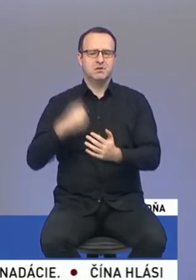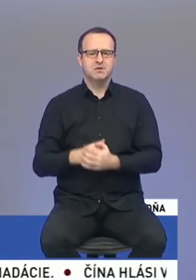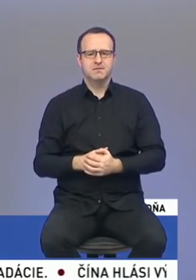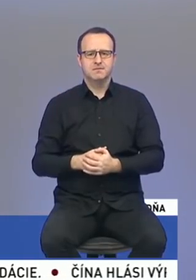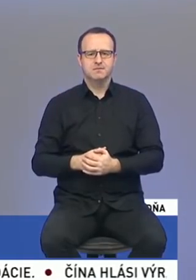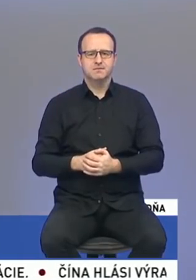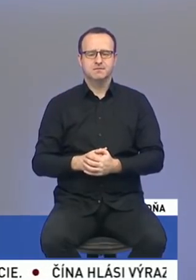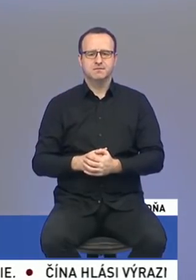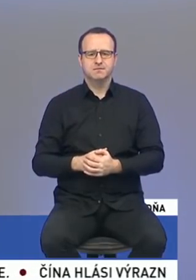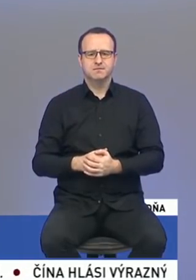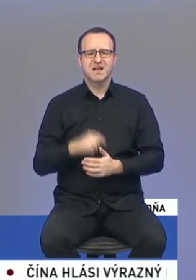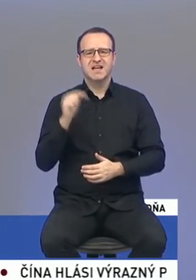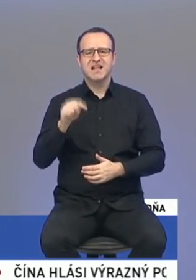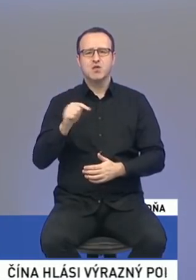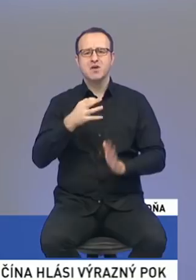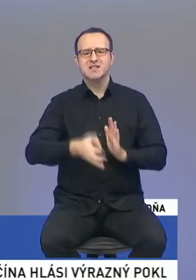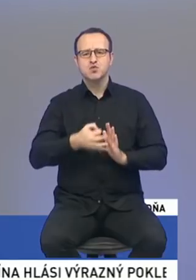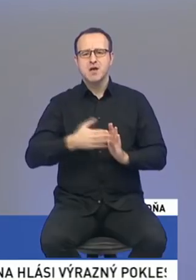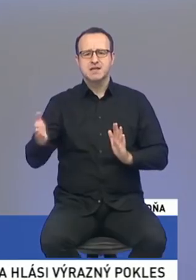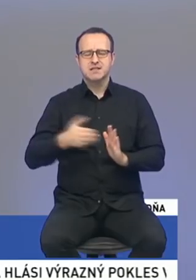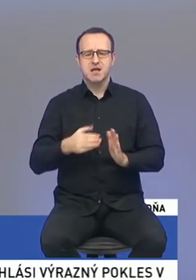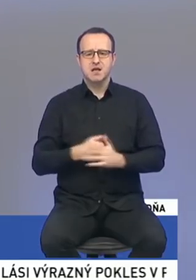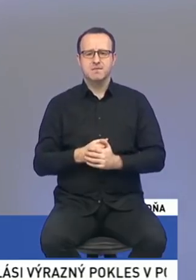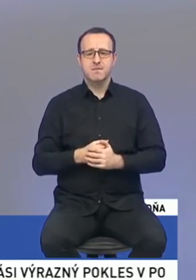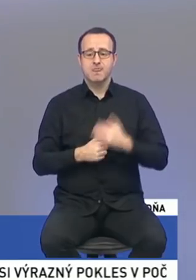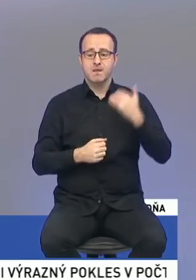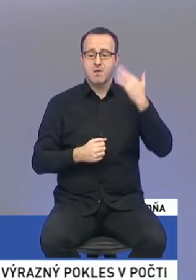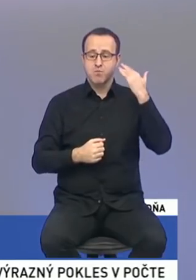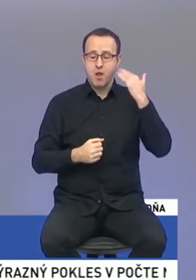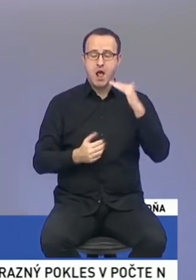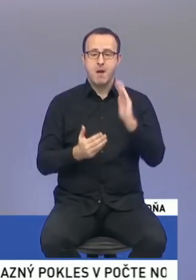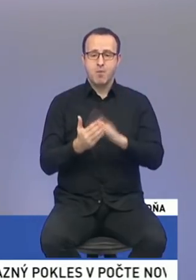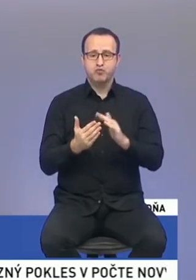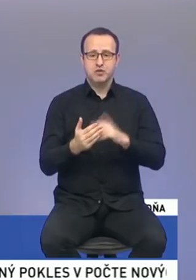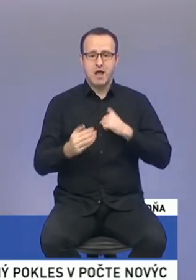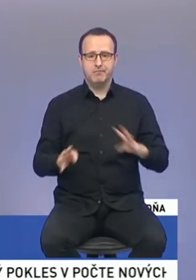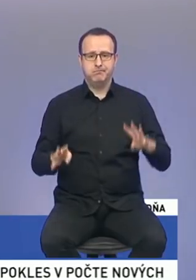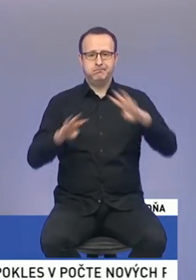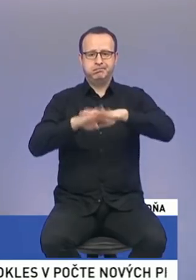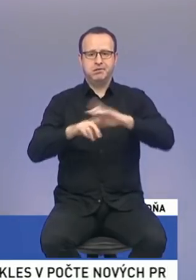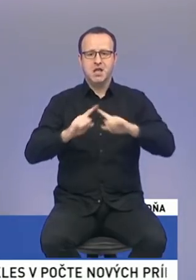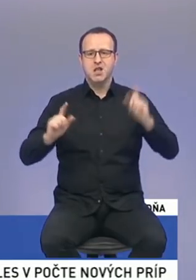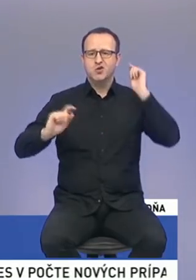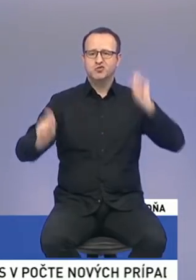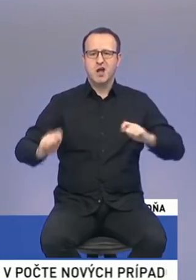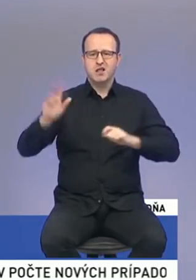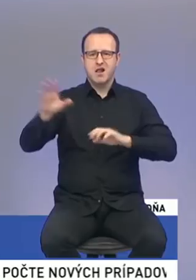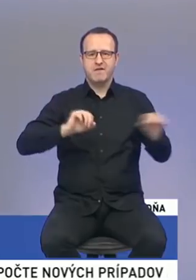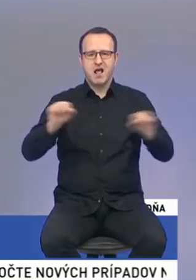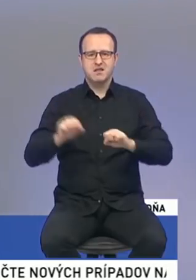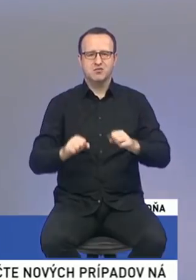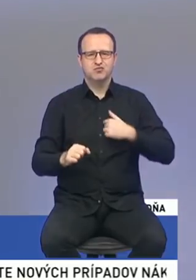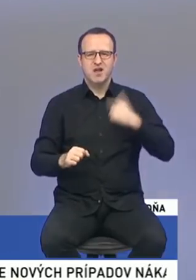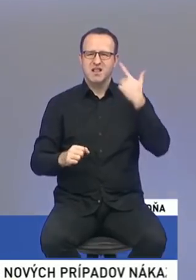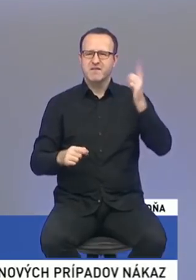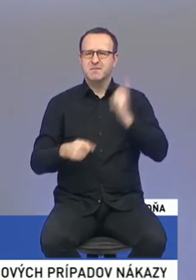Vtedy táto situácia bola použitá na prekrytie ďalších káuz. Ja už naozaj neviem, ktoré,